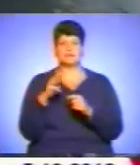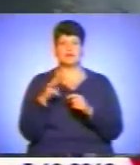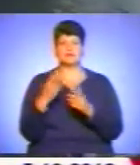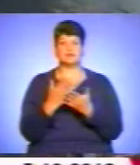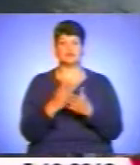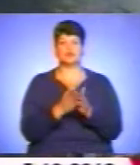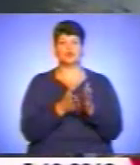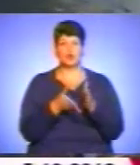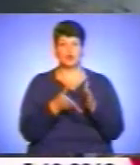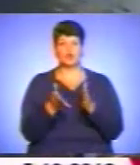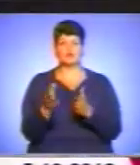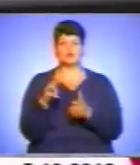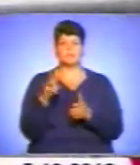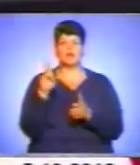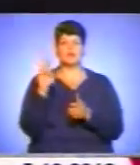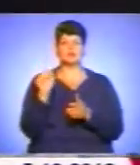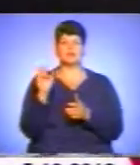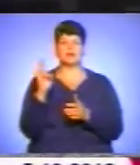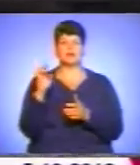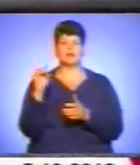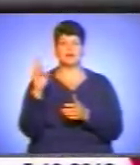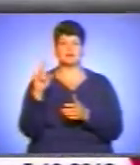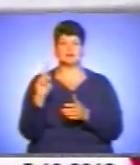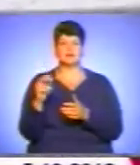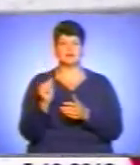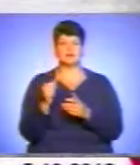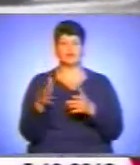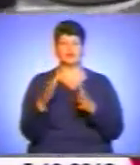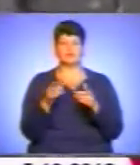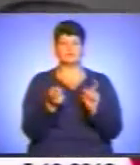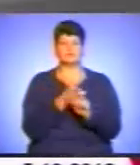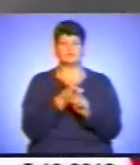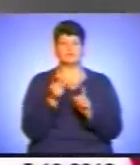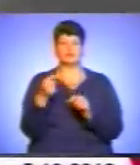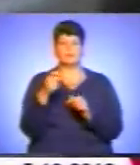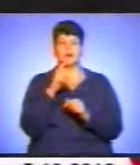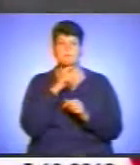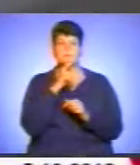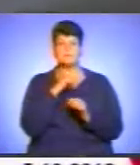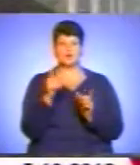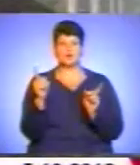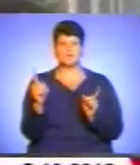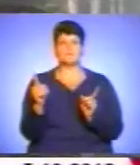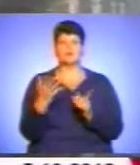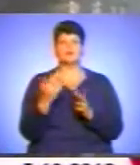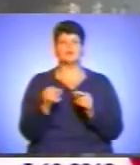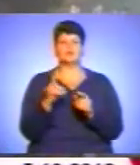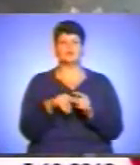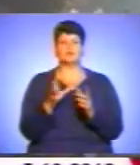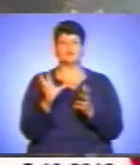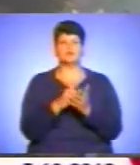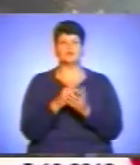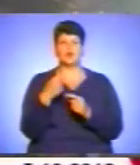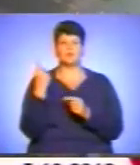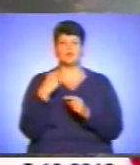і Мшанецька лісова дорога, що прилягає до траси Тернопіль-Броди. Презентовані два кілометри сучасних лісових доріг обійшлися обласному